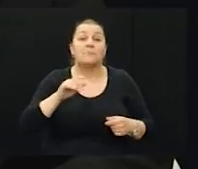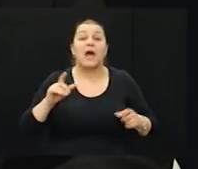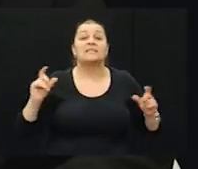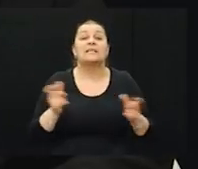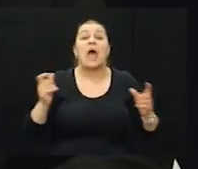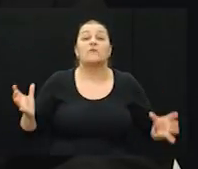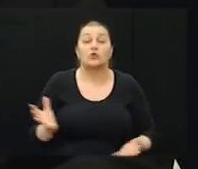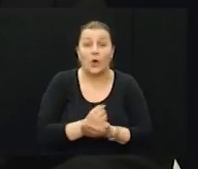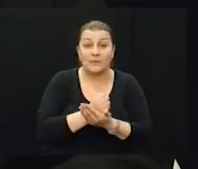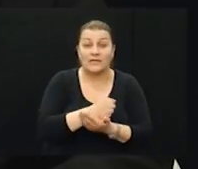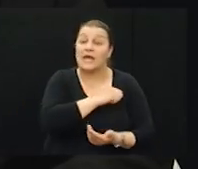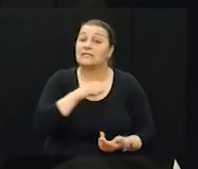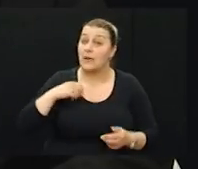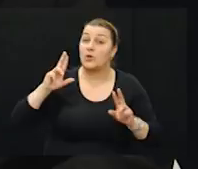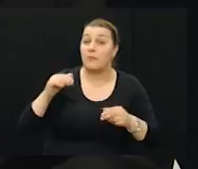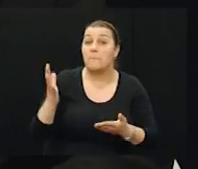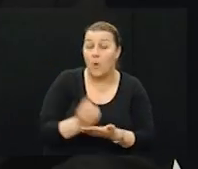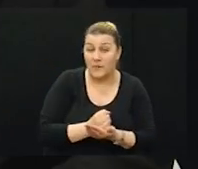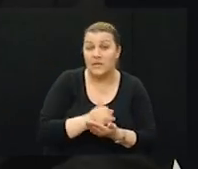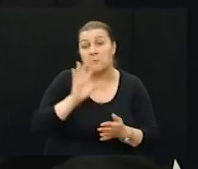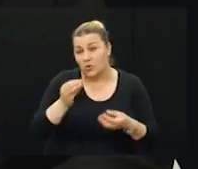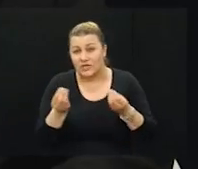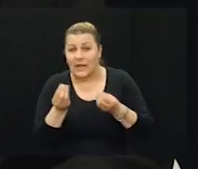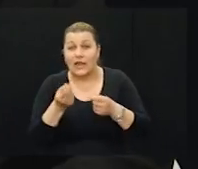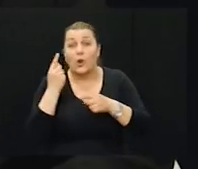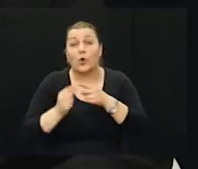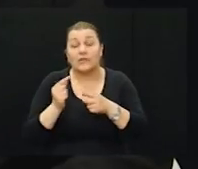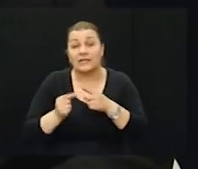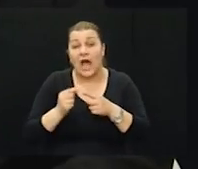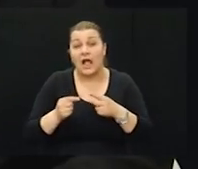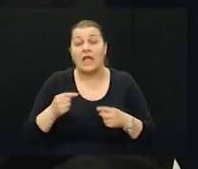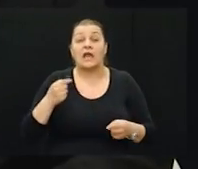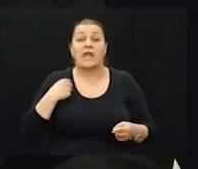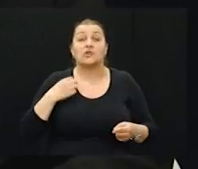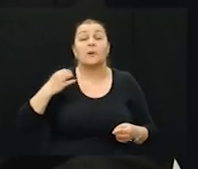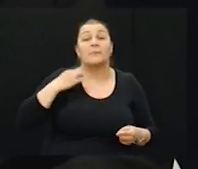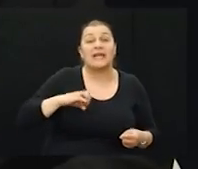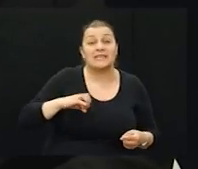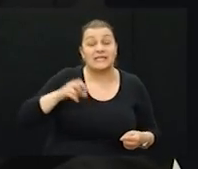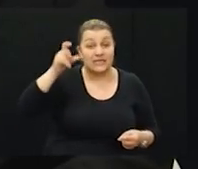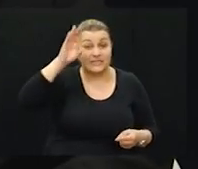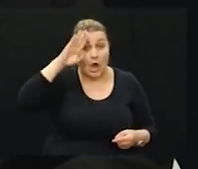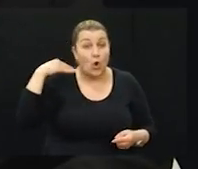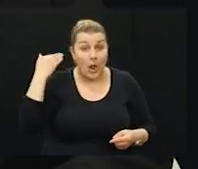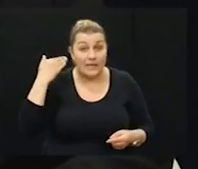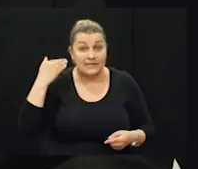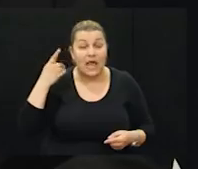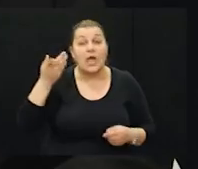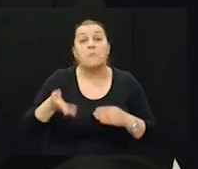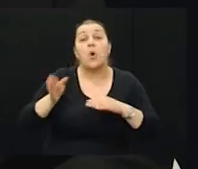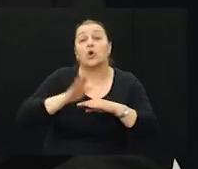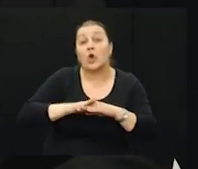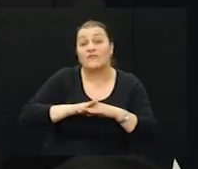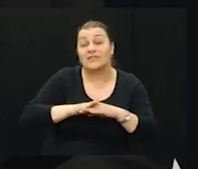samo pobjednik. Evo, kratko, samo par detalja. Ako se ne varam, naša predsjednica gospodina Kolinda Grabar-Kitarović je